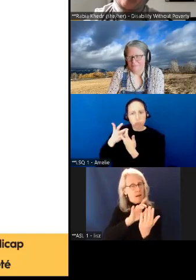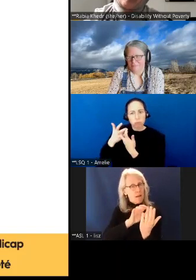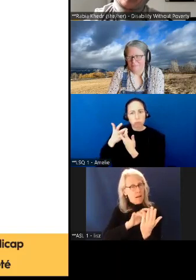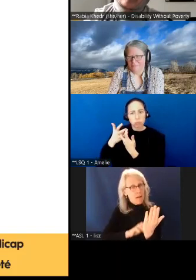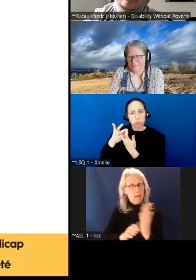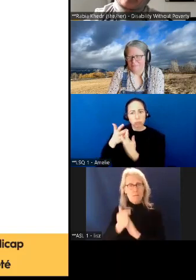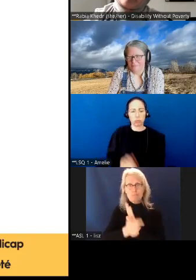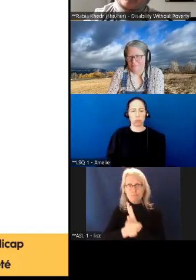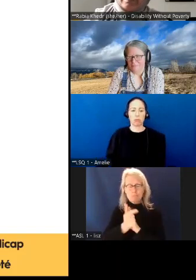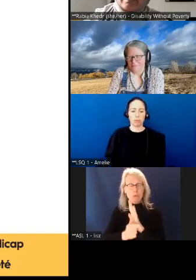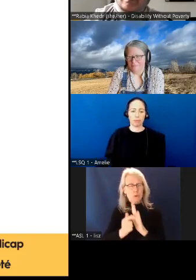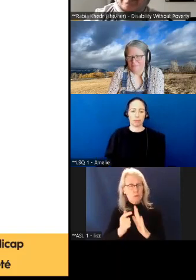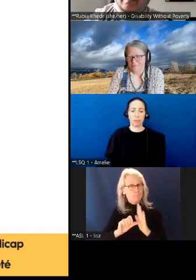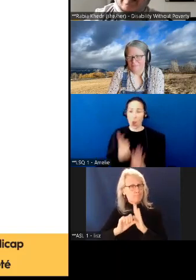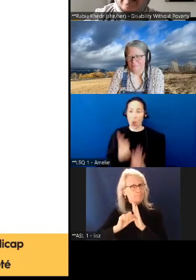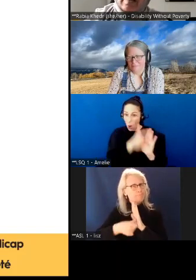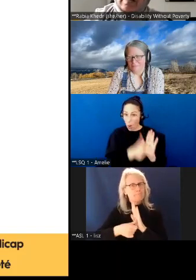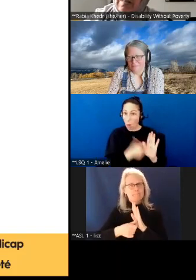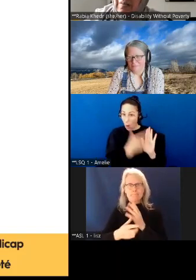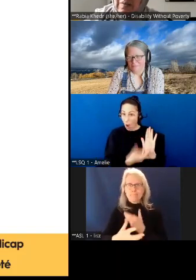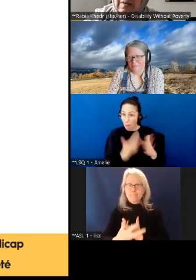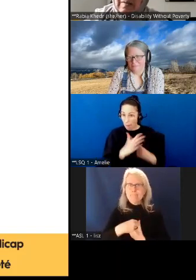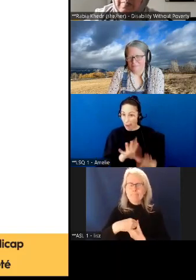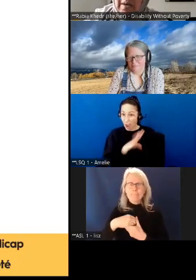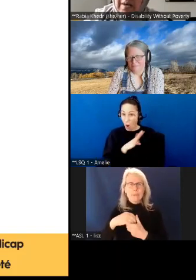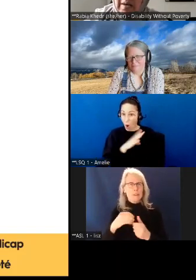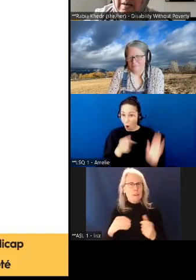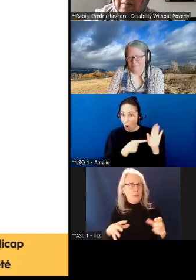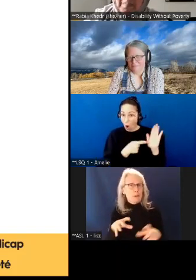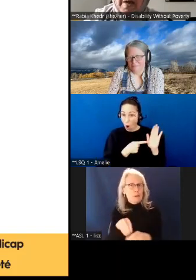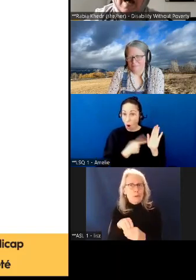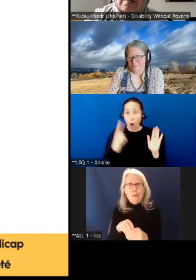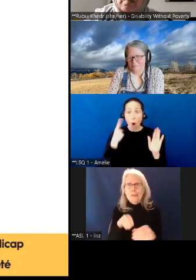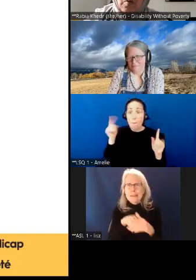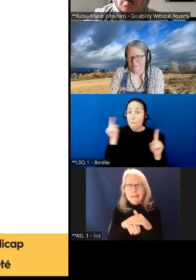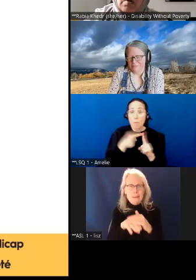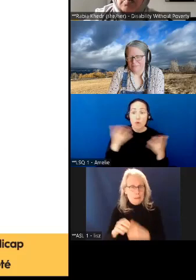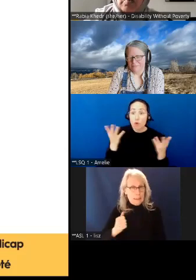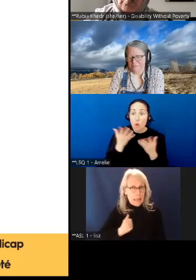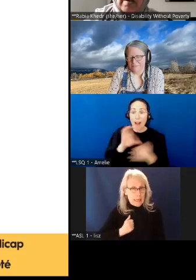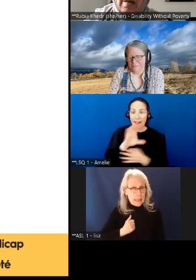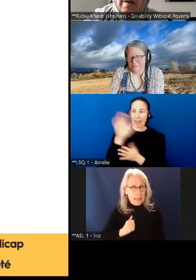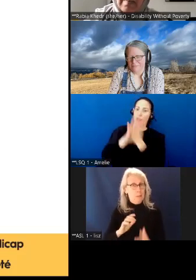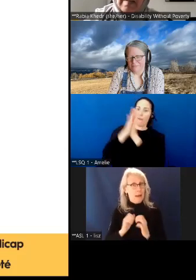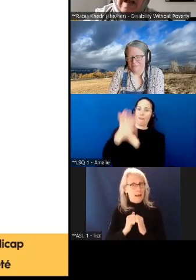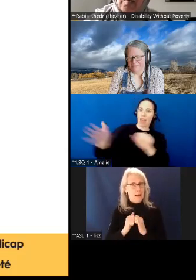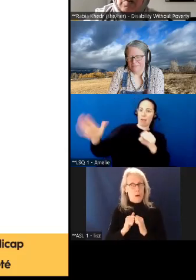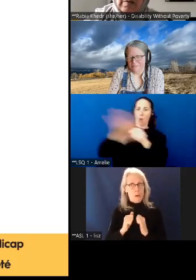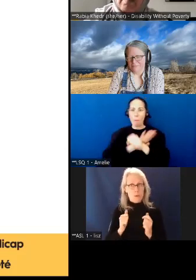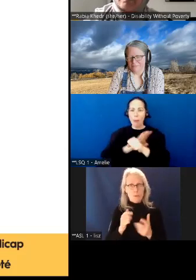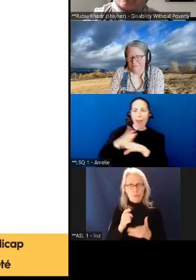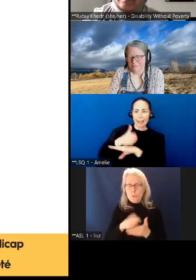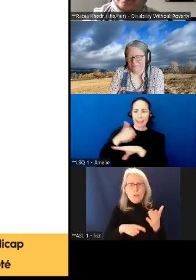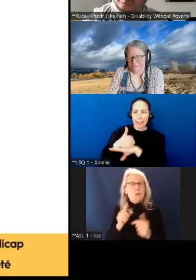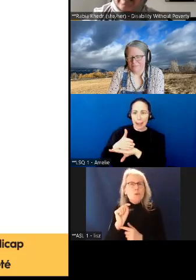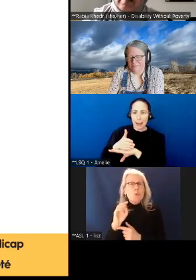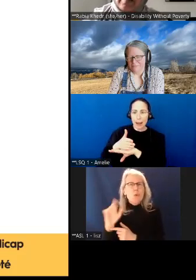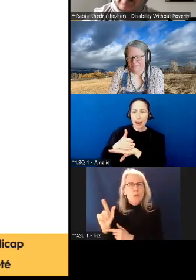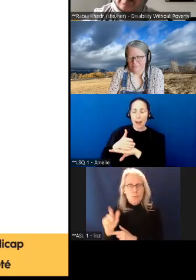Alors, nous avons des lois qui veulent assurer que Canada soit entièrement accessible et la